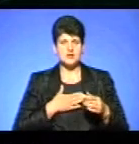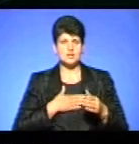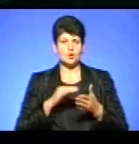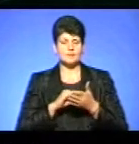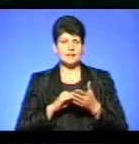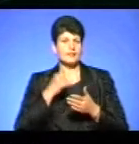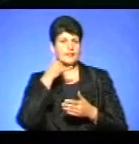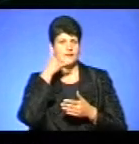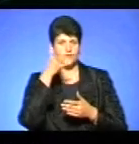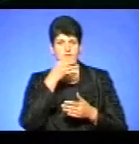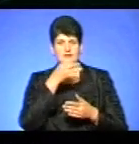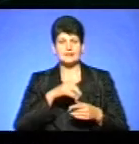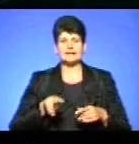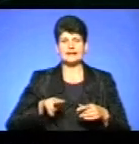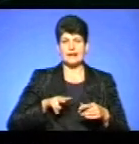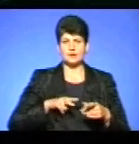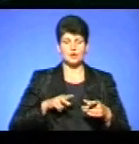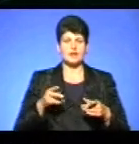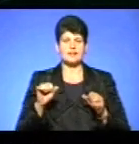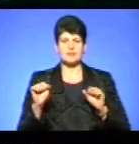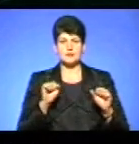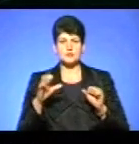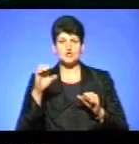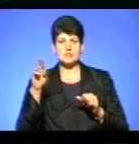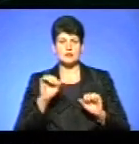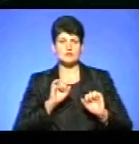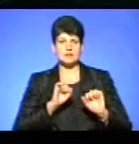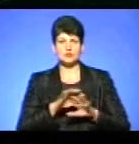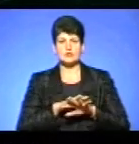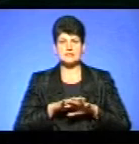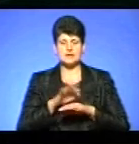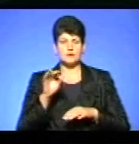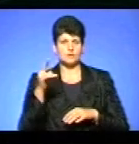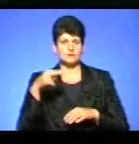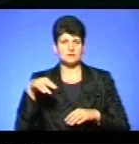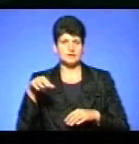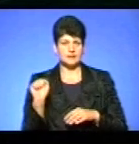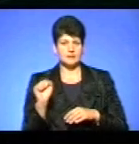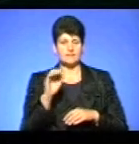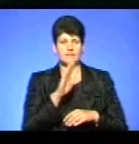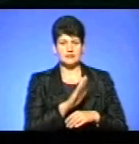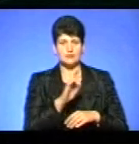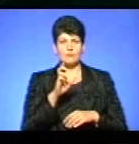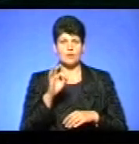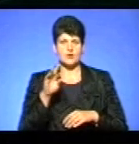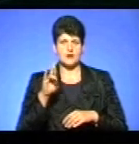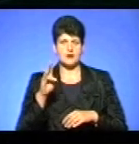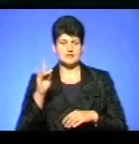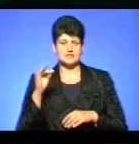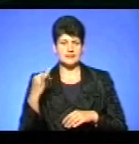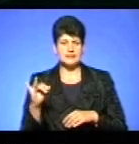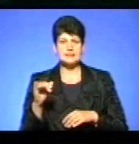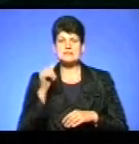телефоном повідомив директор департаменту соціального захисту населення облдержадміністрації Вадим Боярський. Із